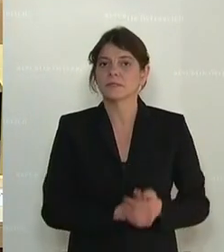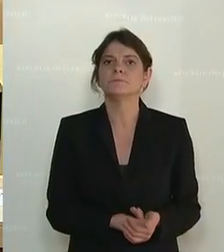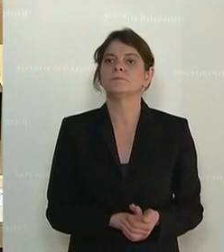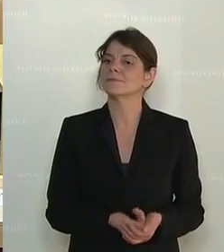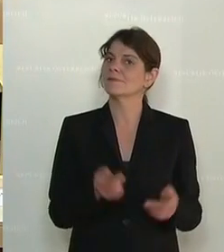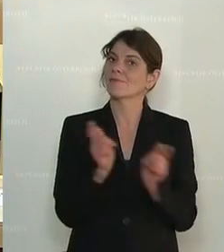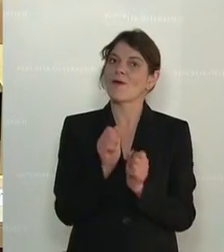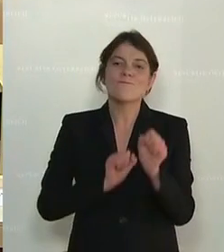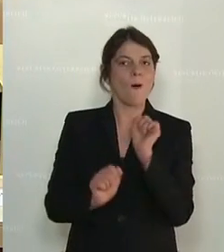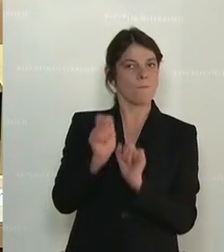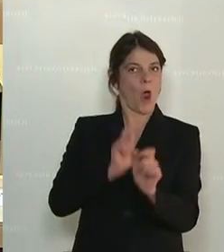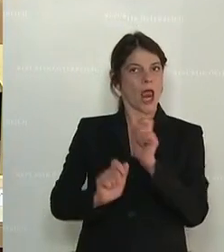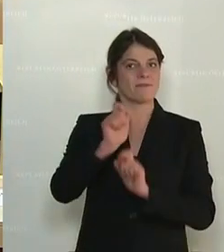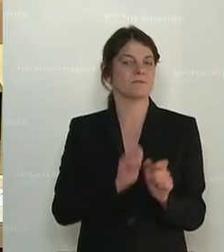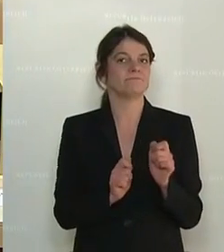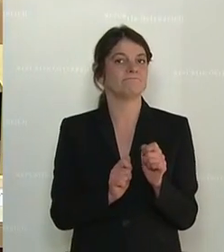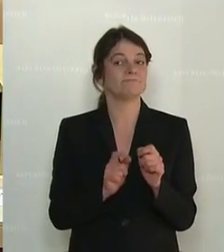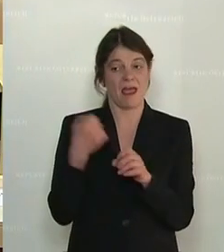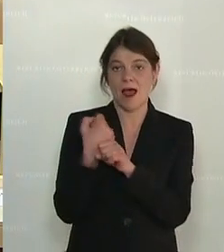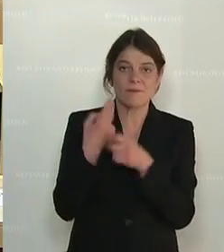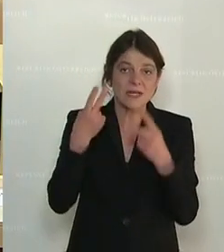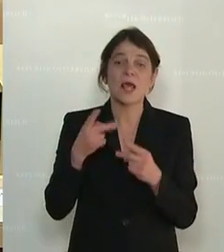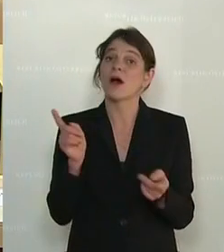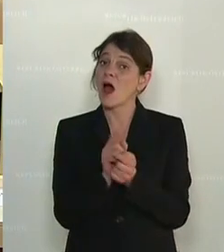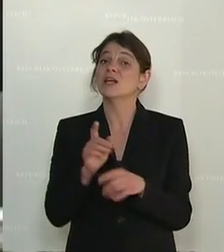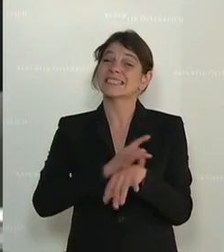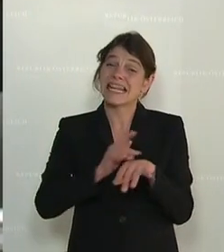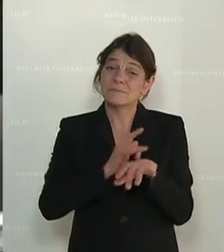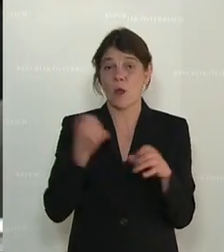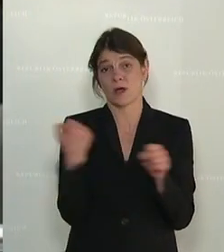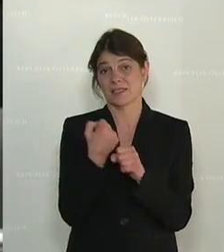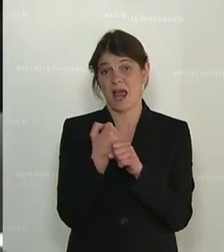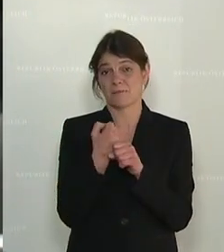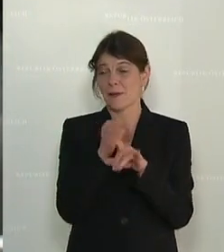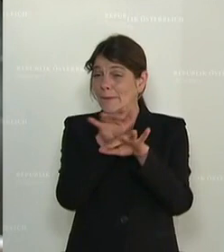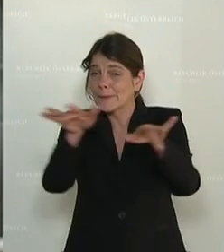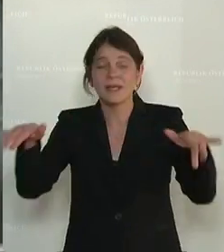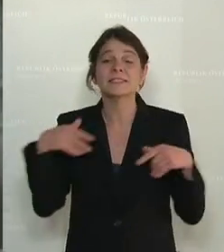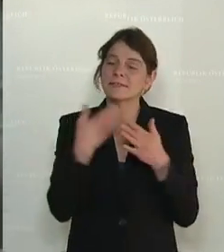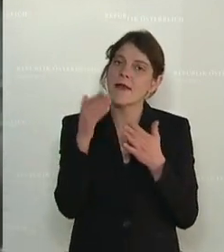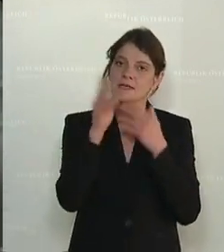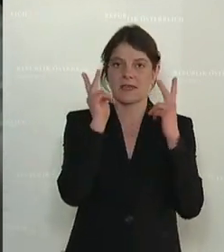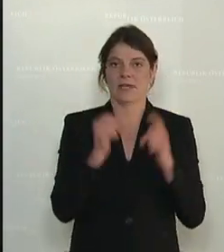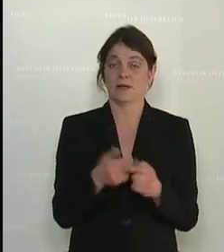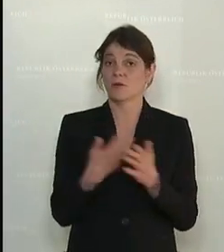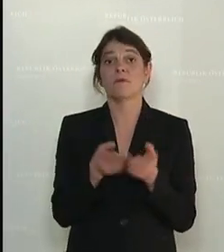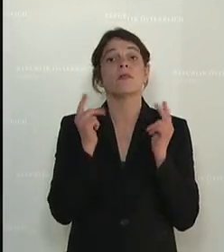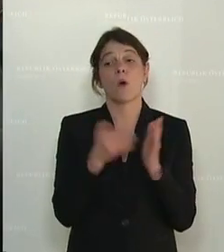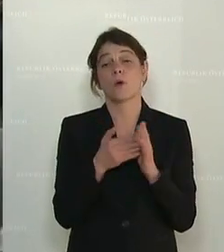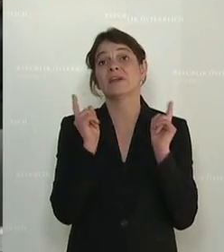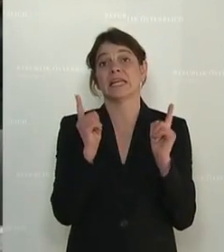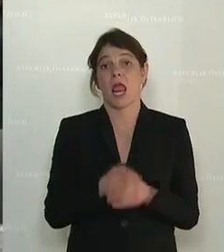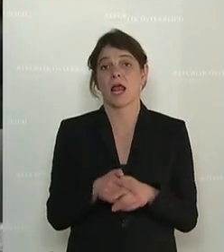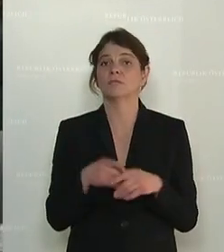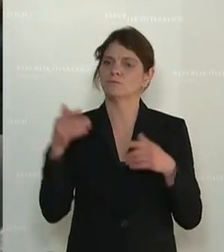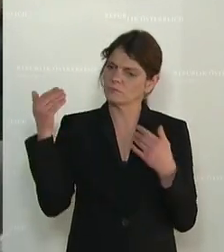Präventiv- und Sensibilisierungsarbeit ungemein wichtig. Und es ist daher dringend notwendig, auch sexuelle